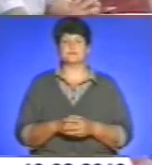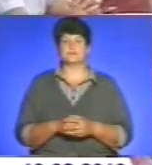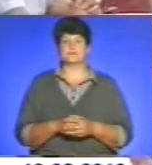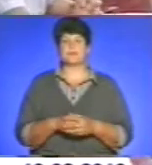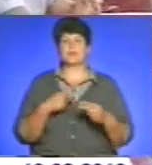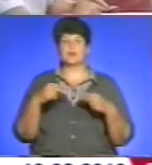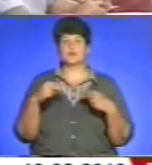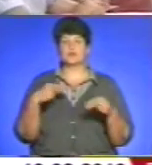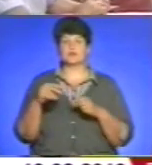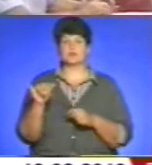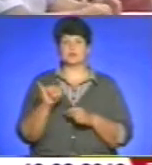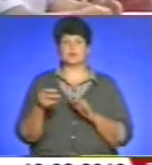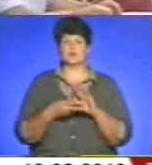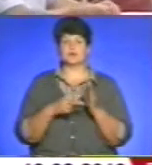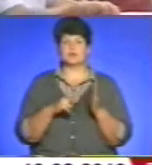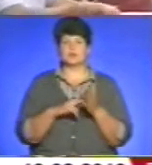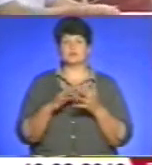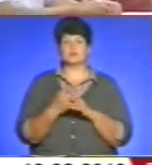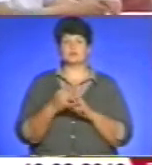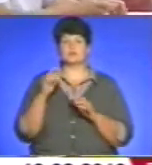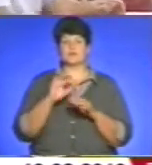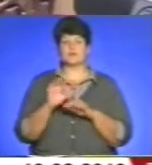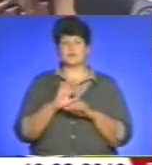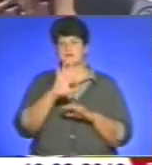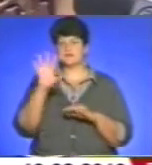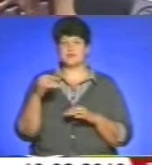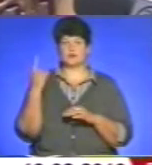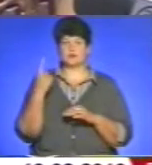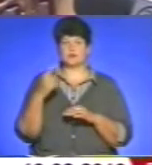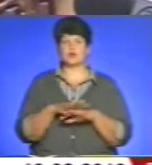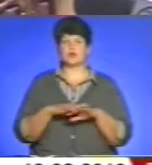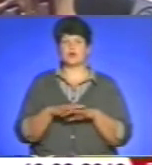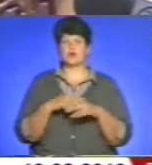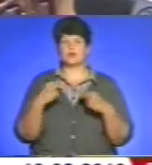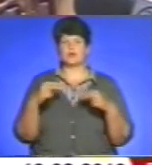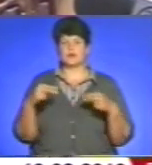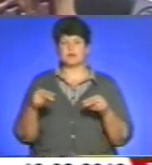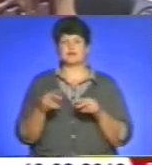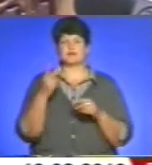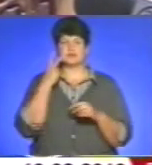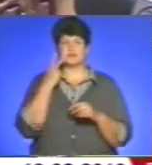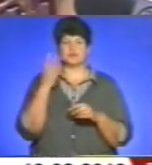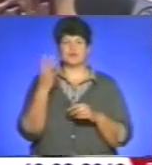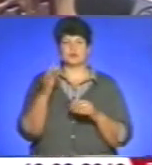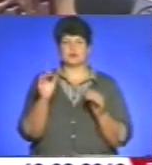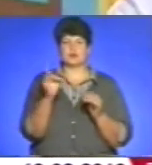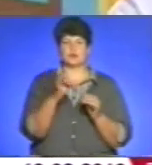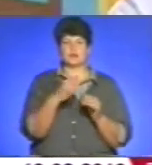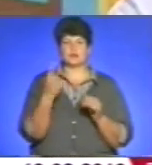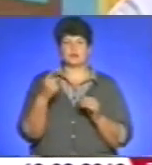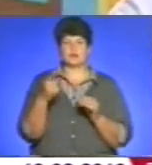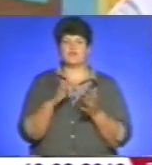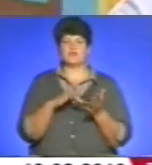Торгувати у суботу планують сільгоспвиробники з усієї області. Ярмаркуватимуть, як завжди, у чотирьох районах Тернополя. В